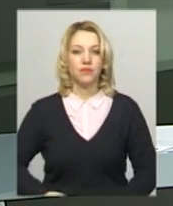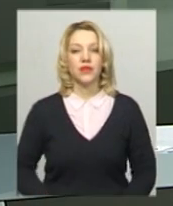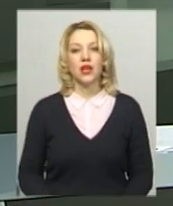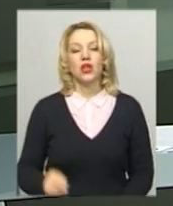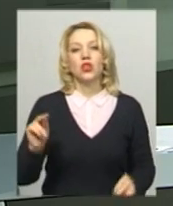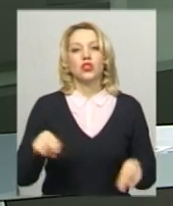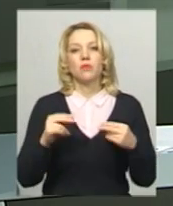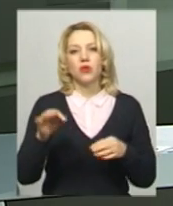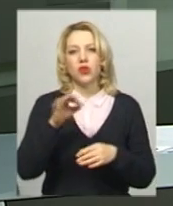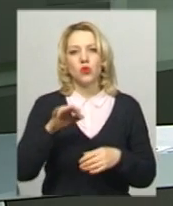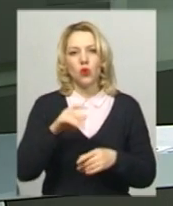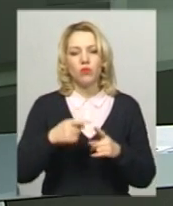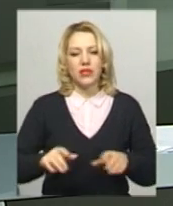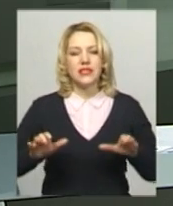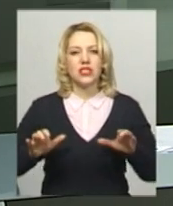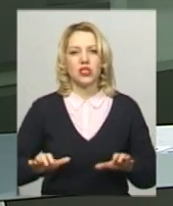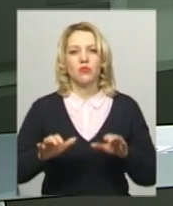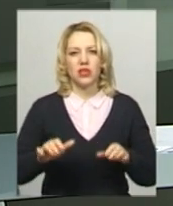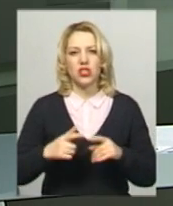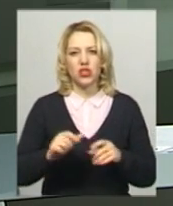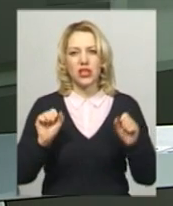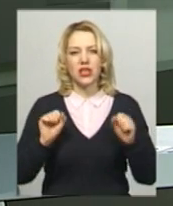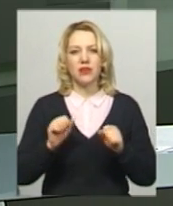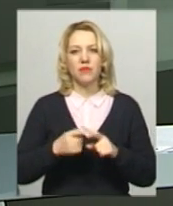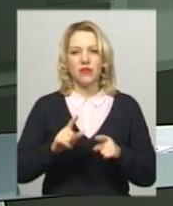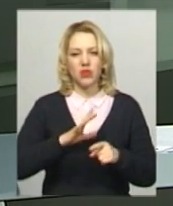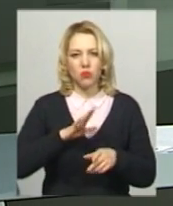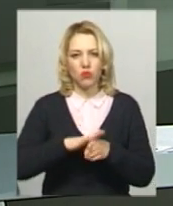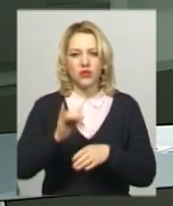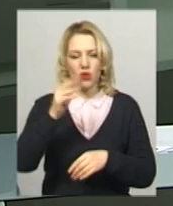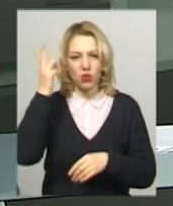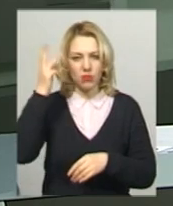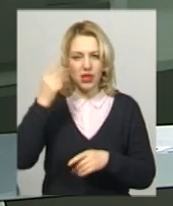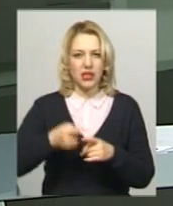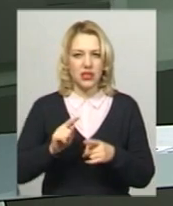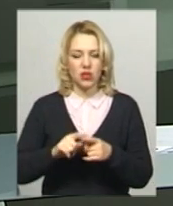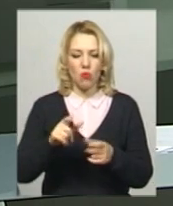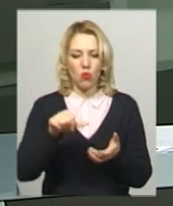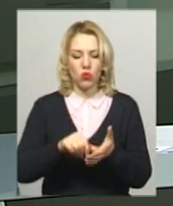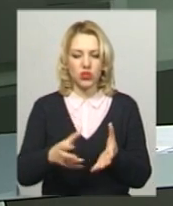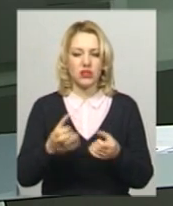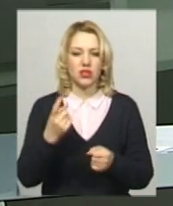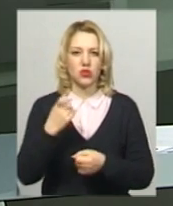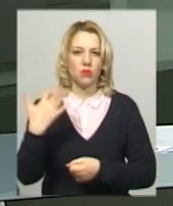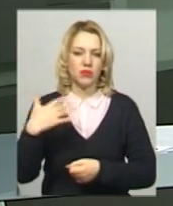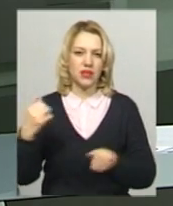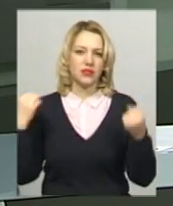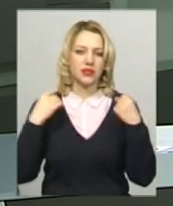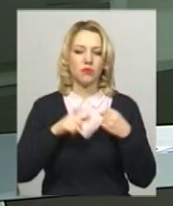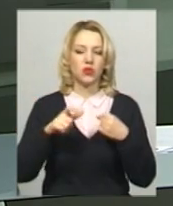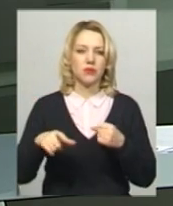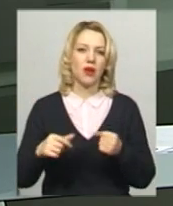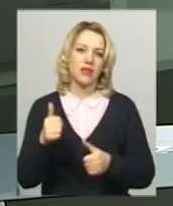Чемпіонат області з жиму лежачи та класичного жиму лежачи відбувся у Хмельницькому. Участь у них взяли 150 спортсменів.